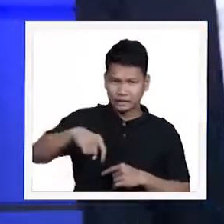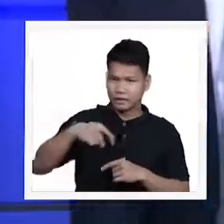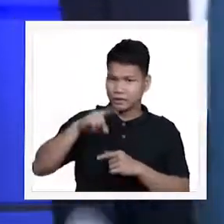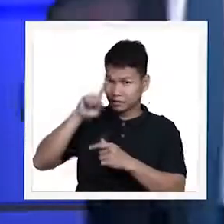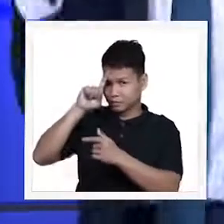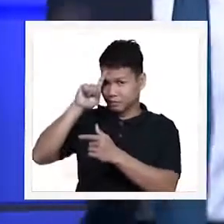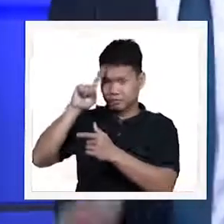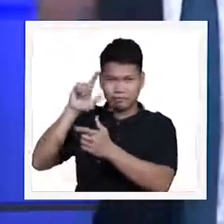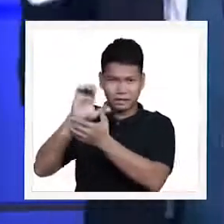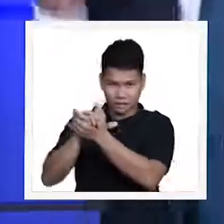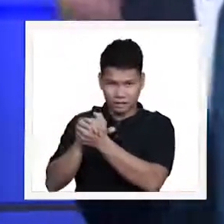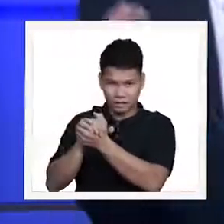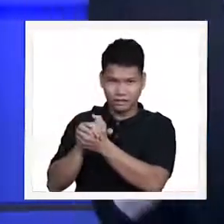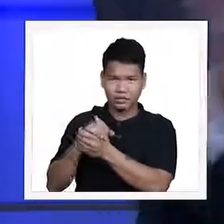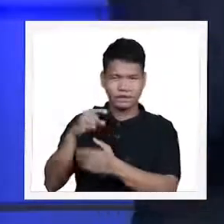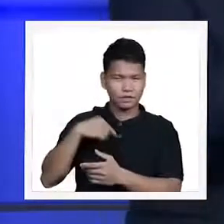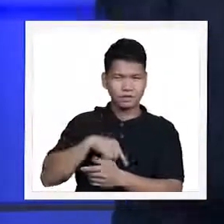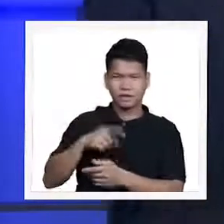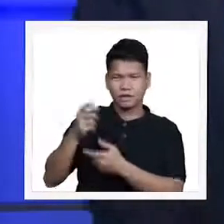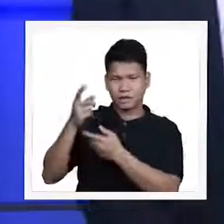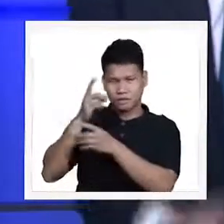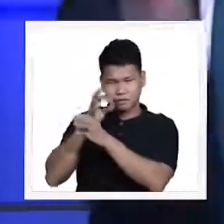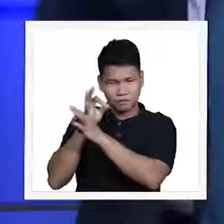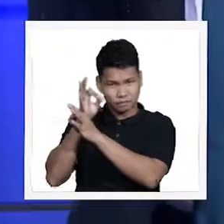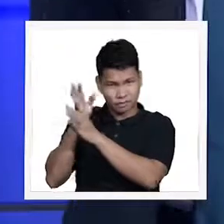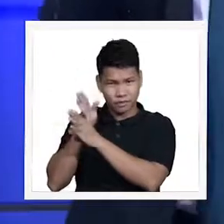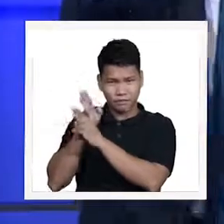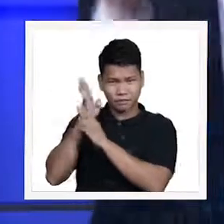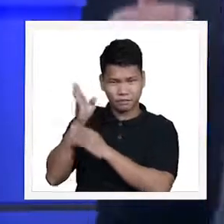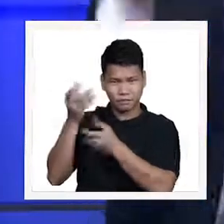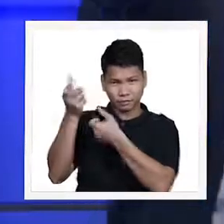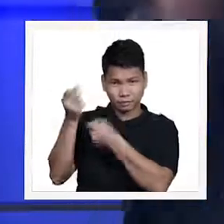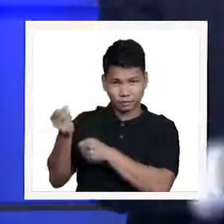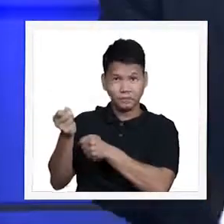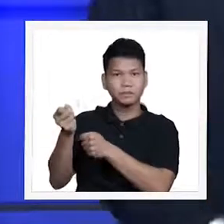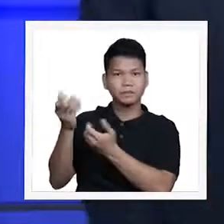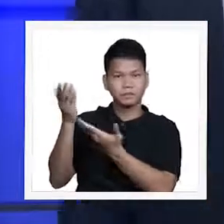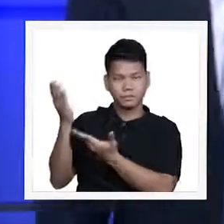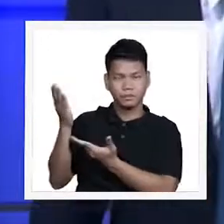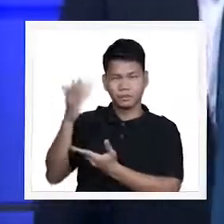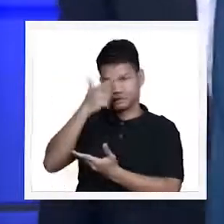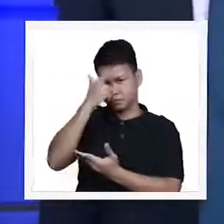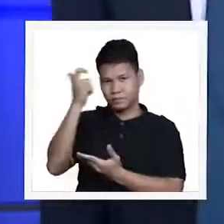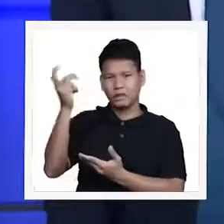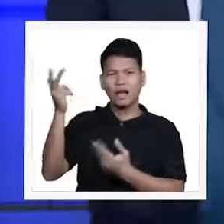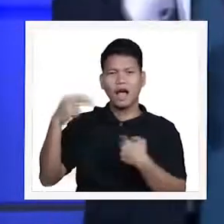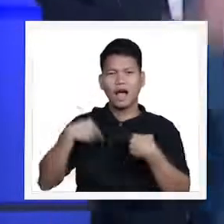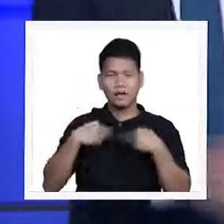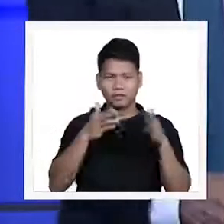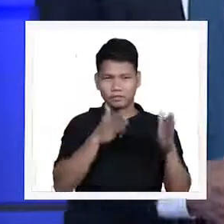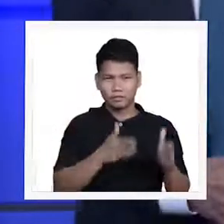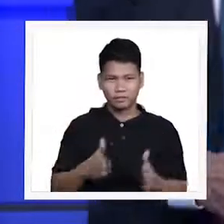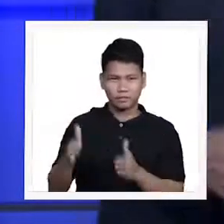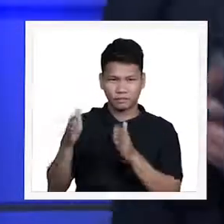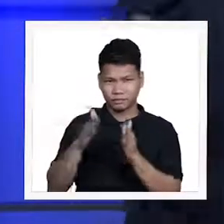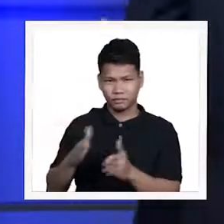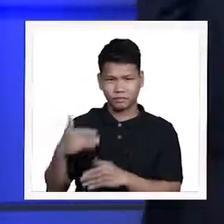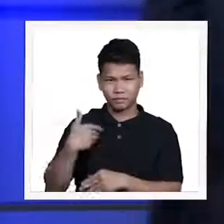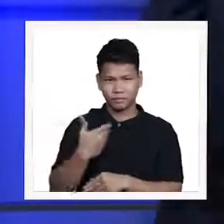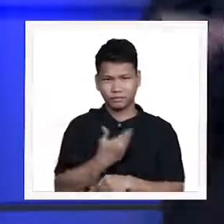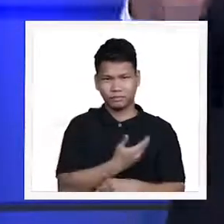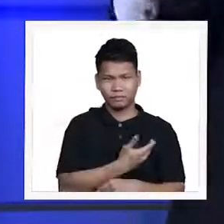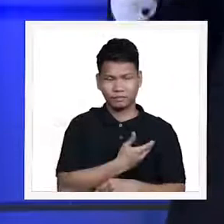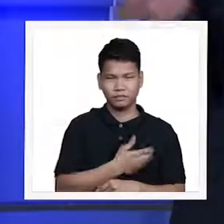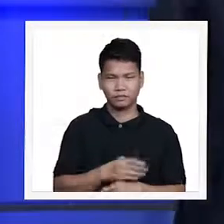maniwala, tayo ay sumampalataya sa Kanya because He has a plan for you. Tingnan po ninyo ang Jeremiah